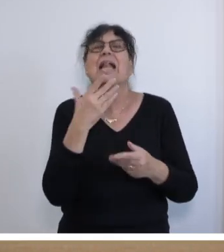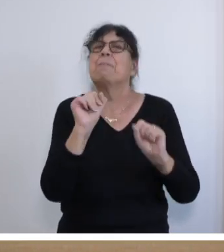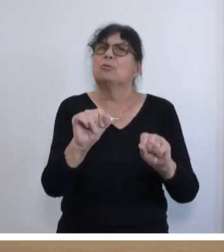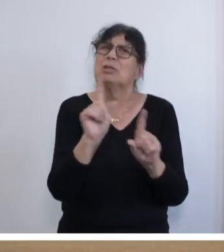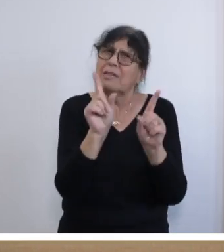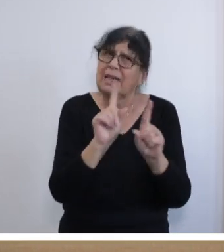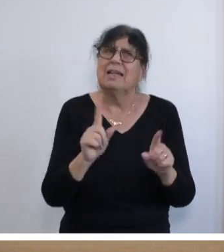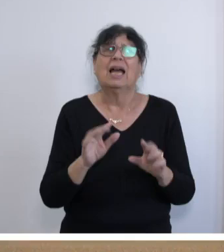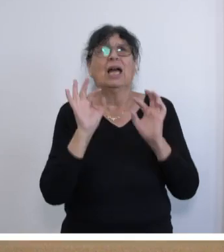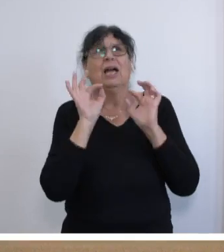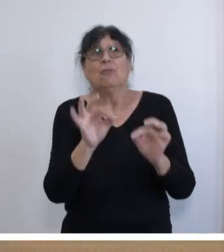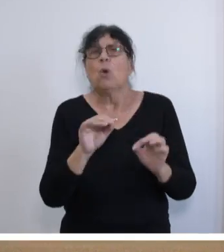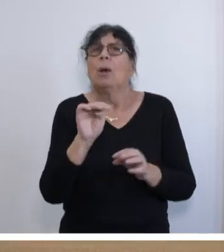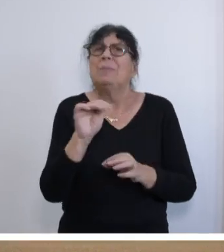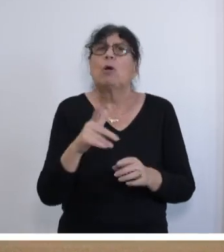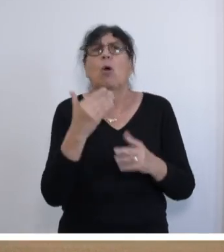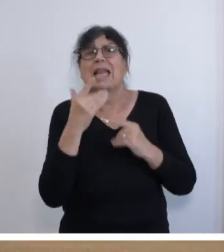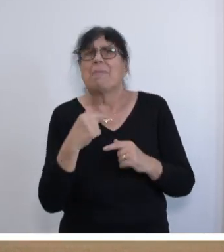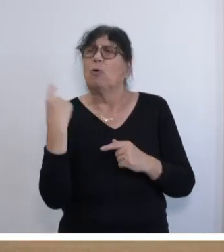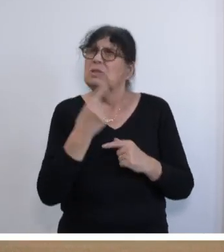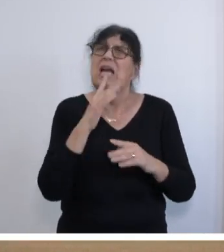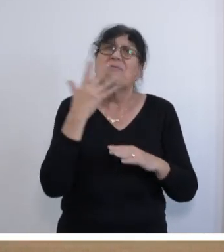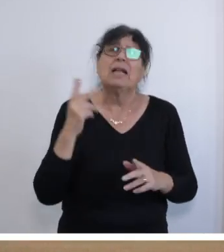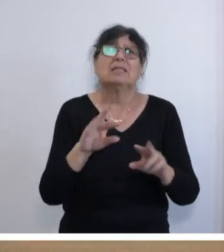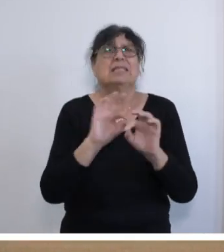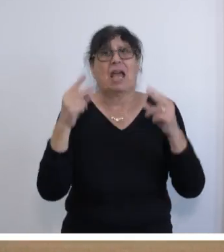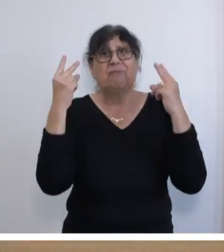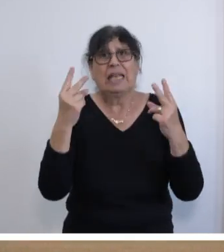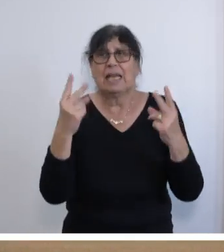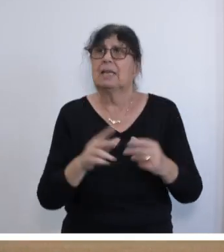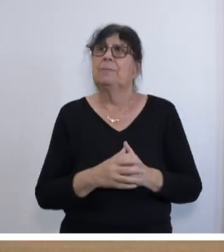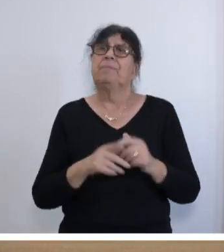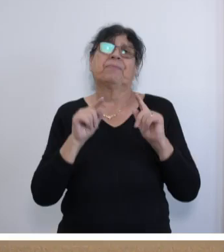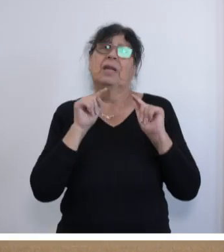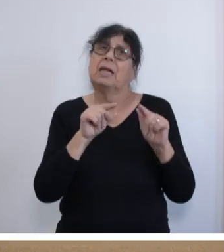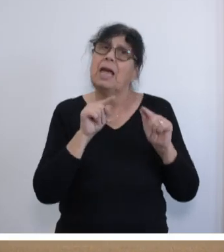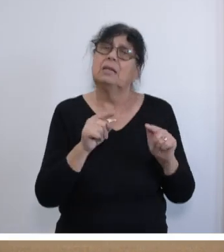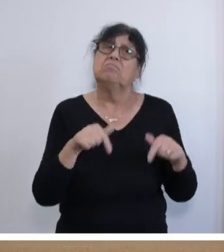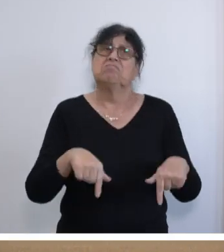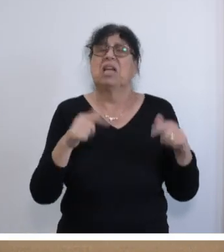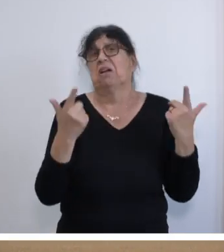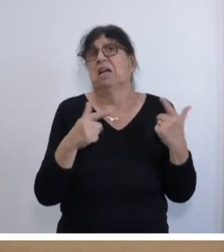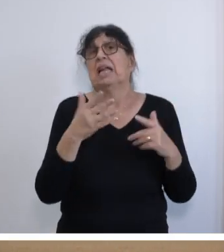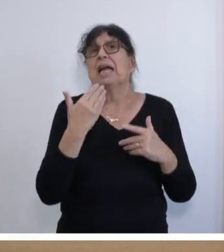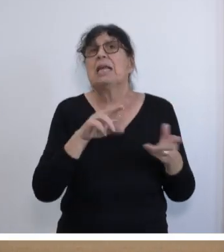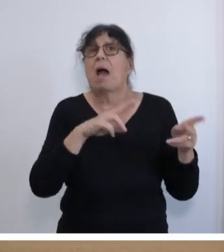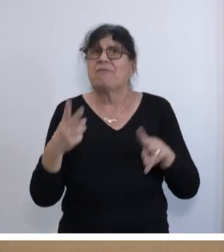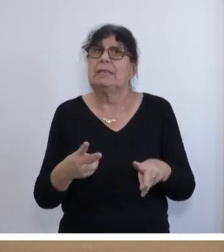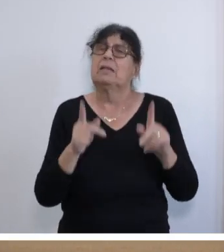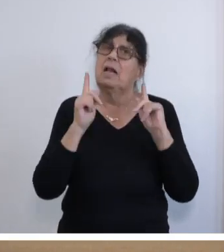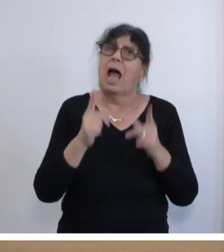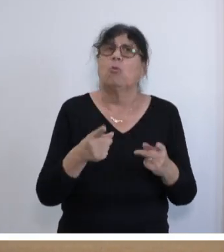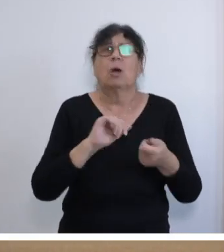Gegenteil. Gerade für das Mikroklima sind unsere Wälder unheimlich wichtig als Freilaufstein etc., dass man hier die Klimawandel auch lokal